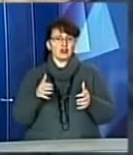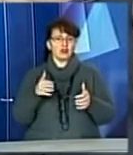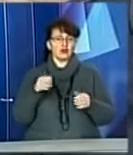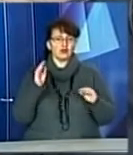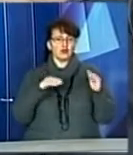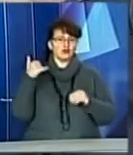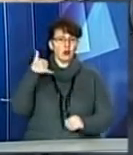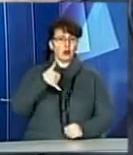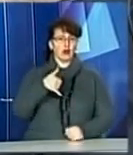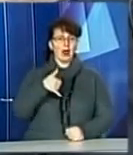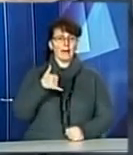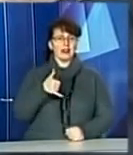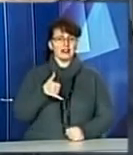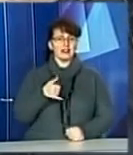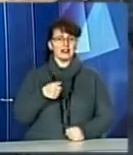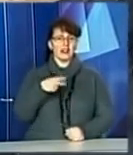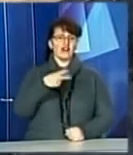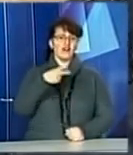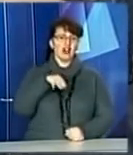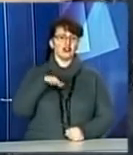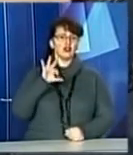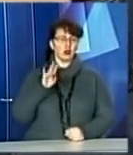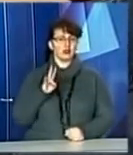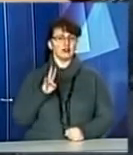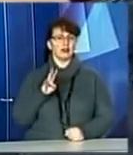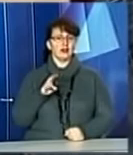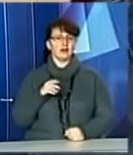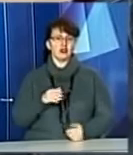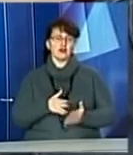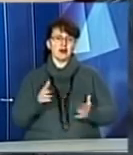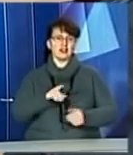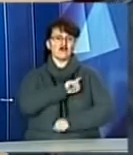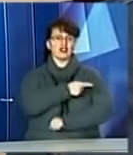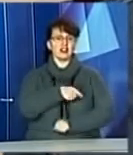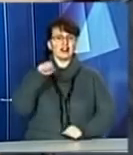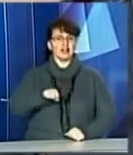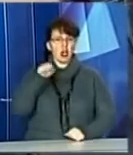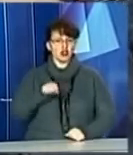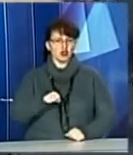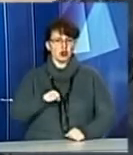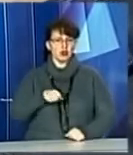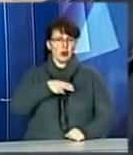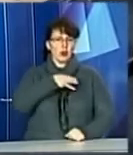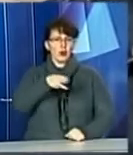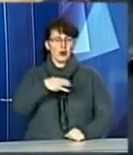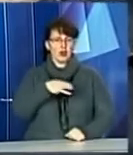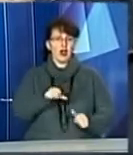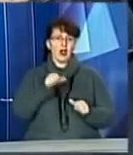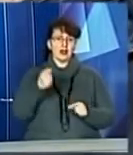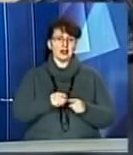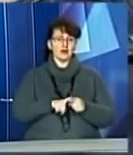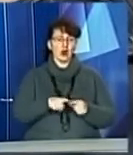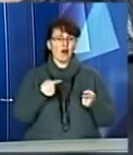20 тонн замість 8 тонн. В неї більш потужний насос, який 100 дітрів за хвилину. Крім того, вона